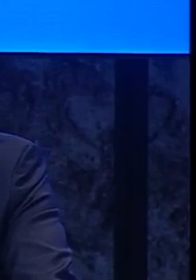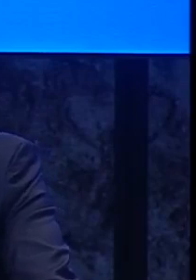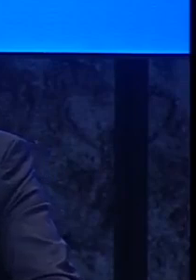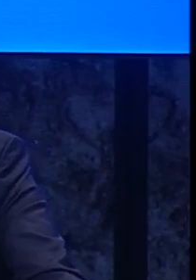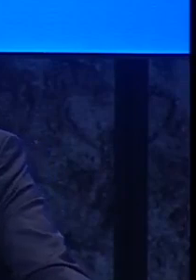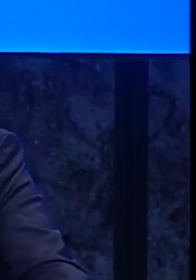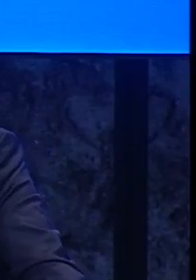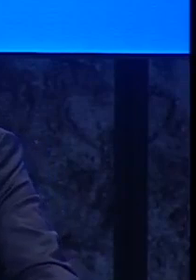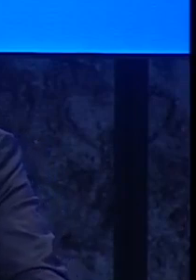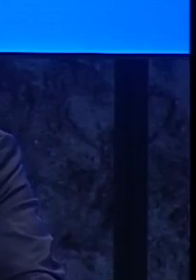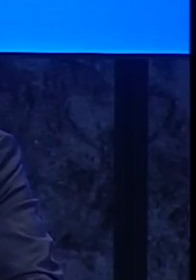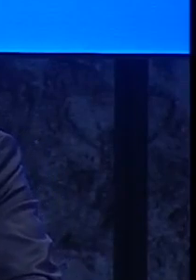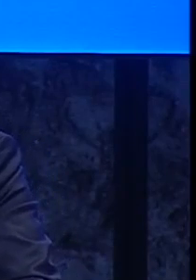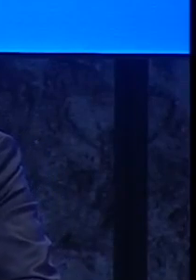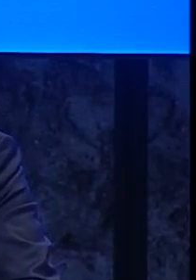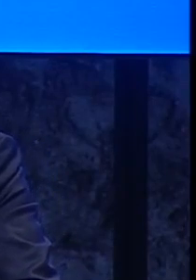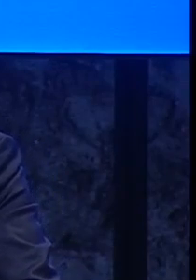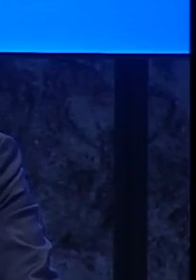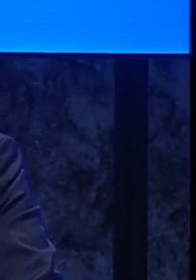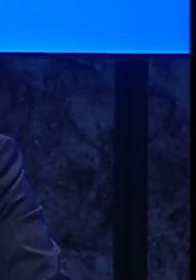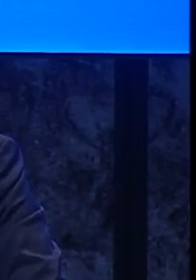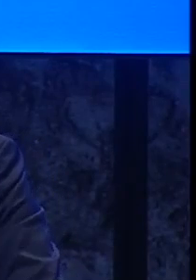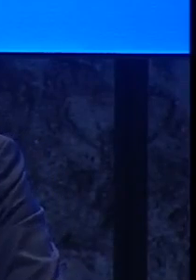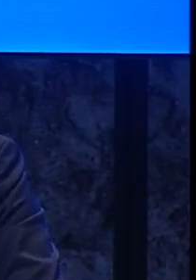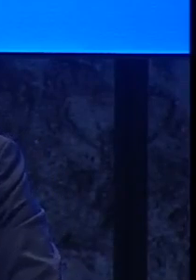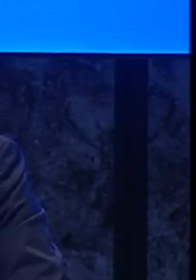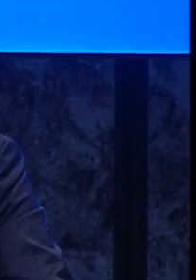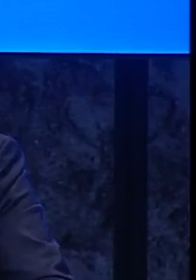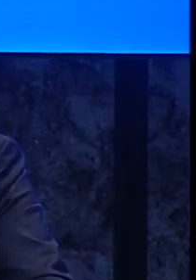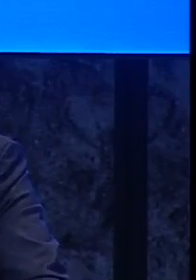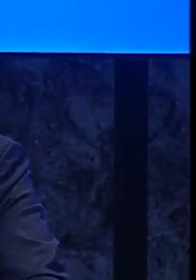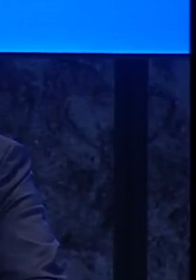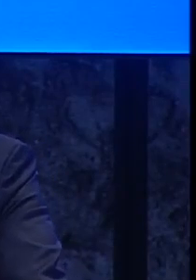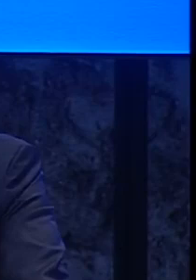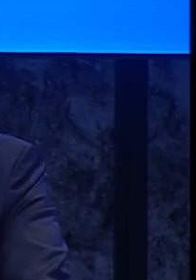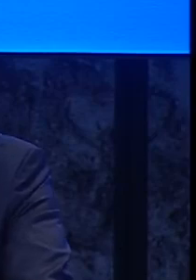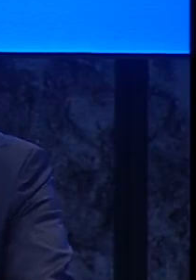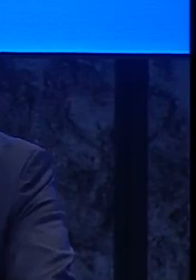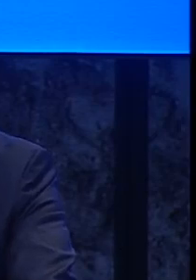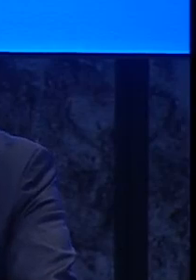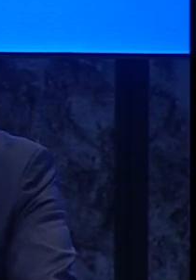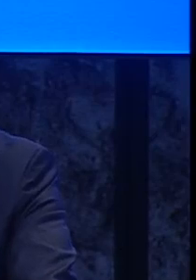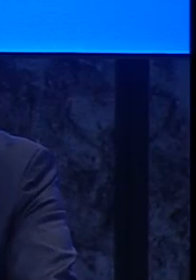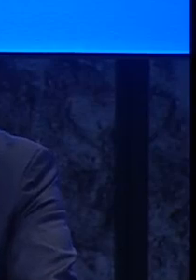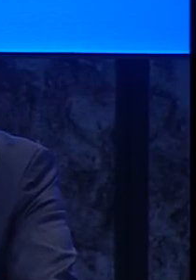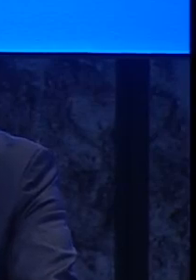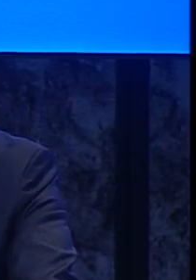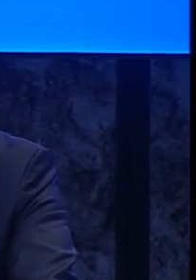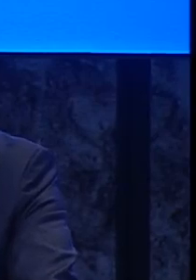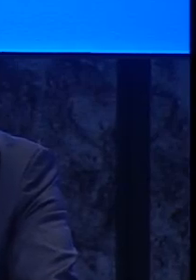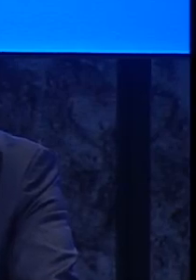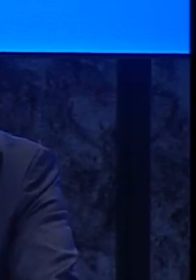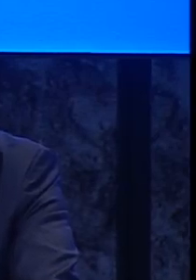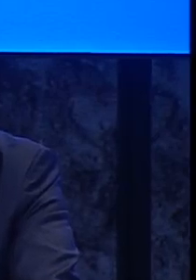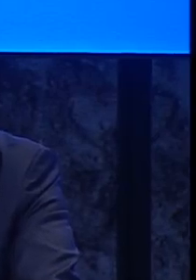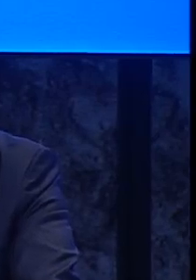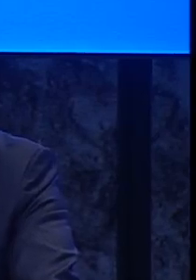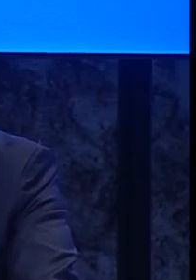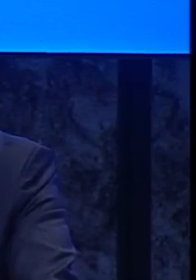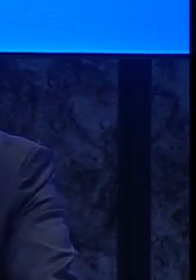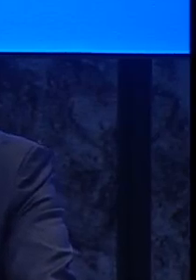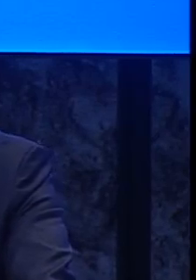Također, mi smo zahvalni ministrici Tramišak koja je zajedno sa svojim kolegama priredila jednu izložbu